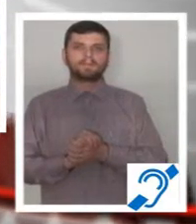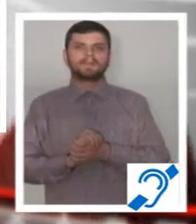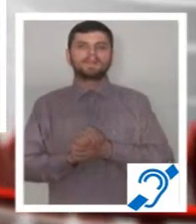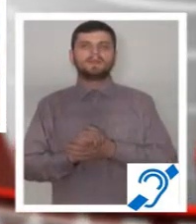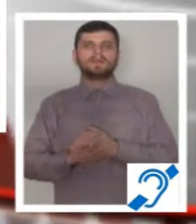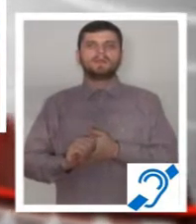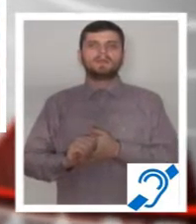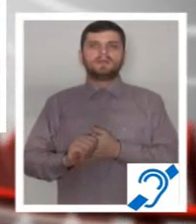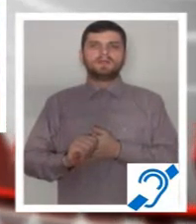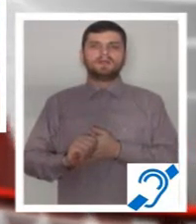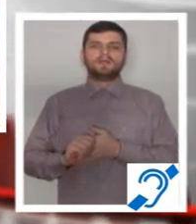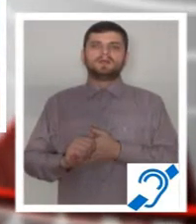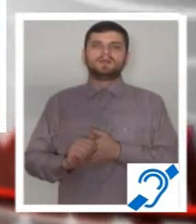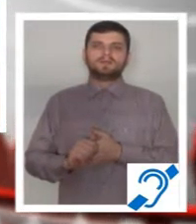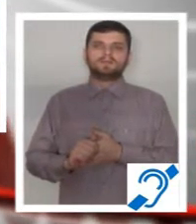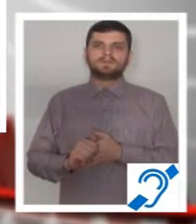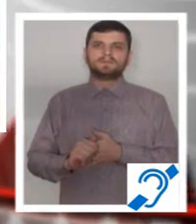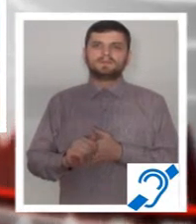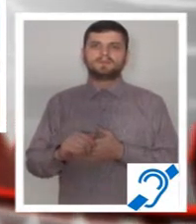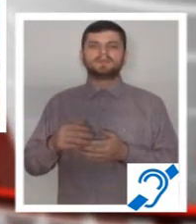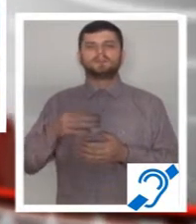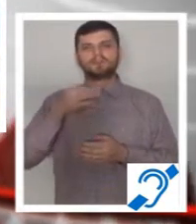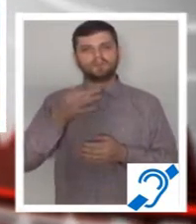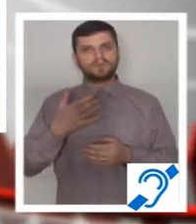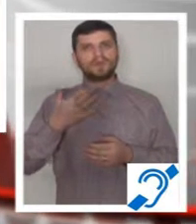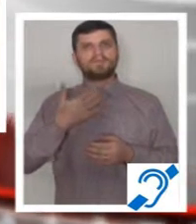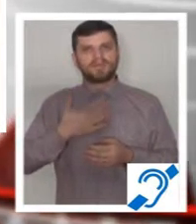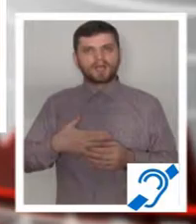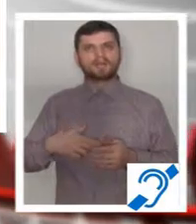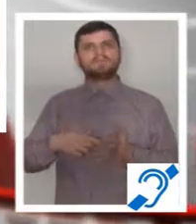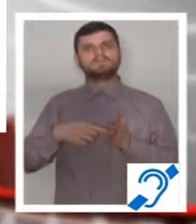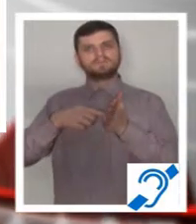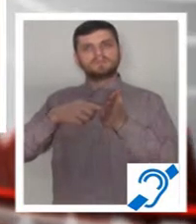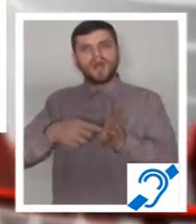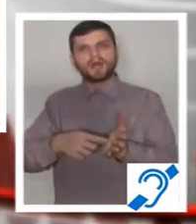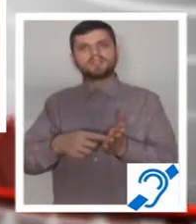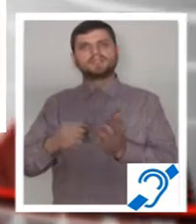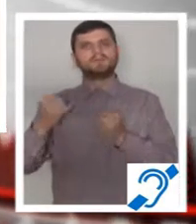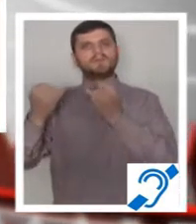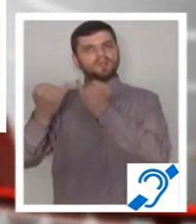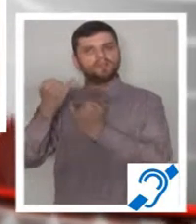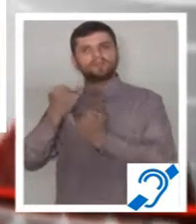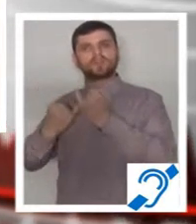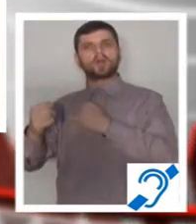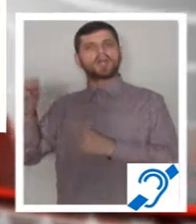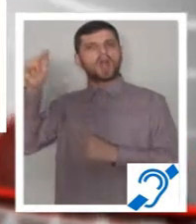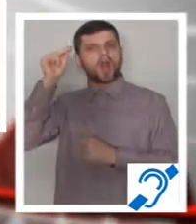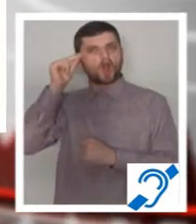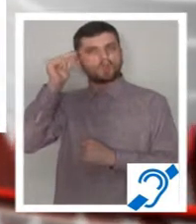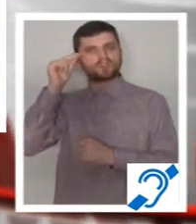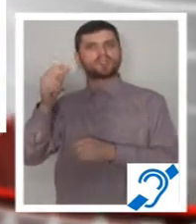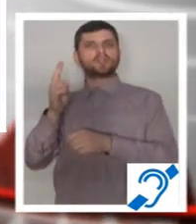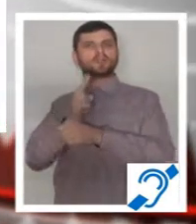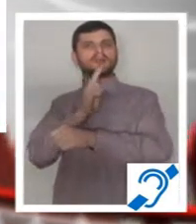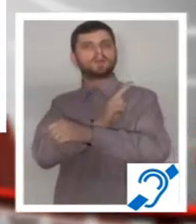General promovarea identității istorice, culturale, tradiționale și a resurselor naturale, specifice spațiului rural delimitat de